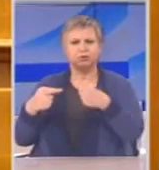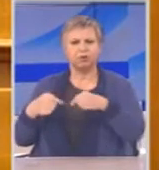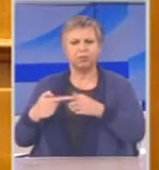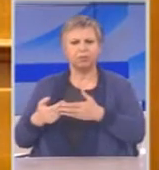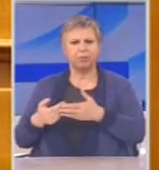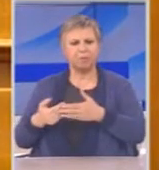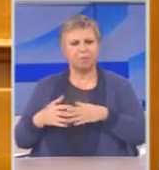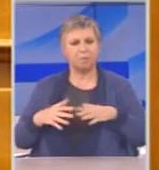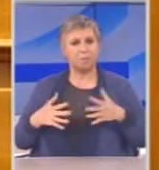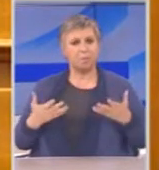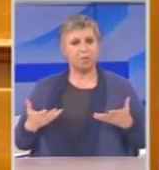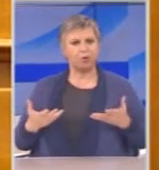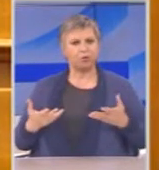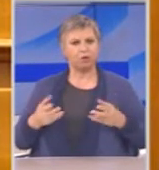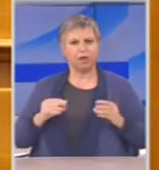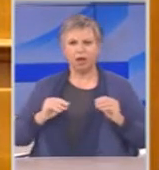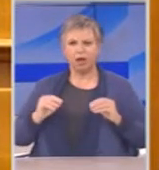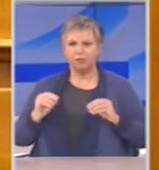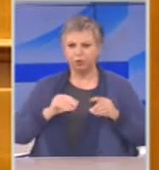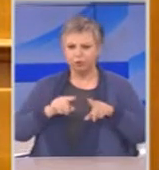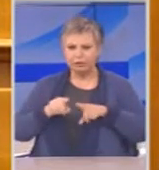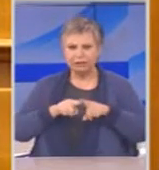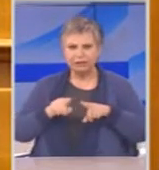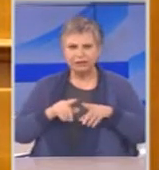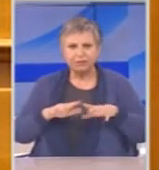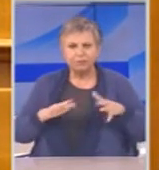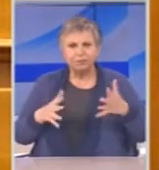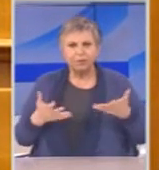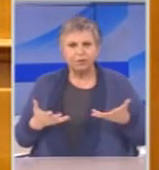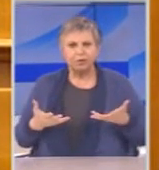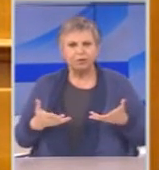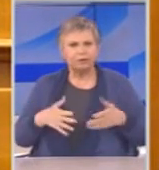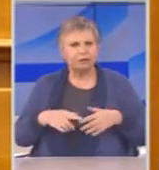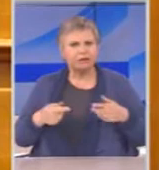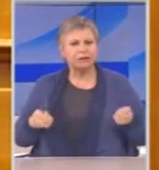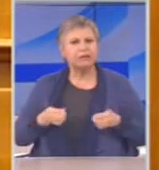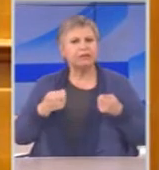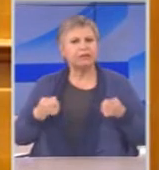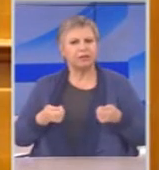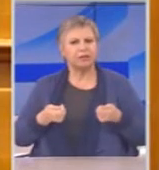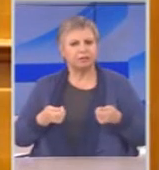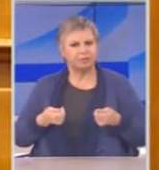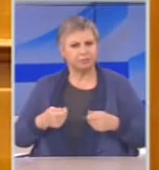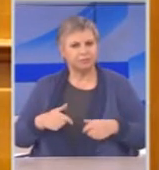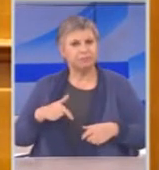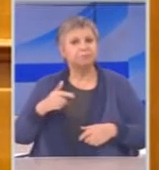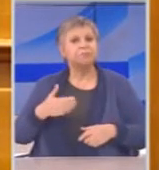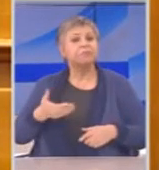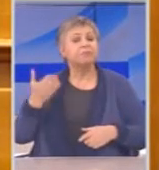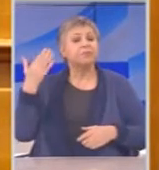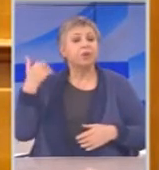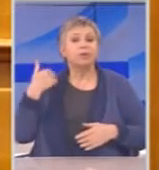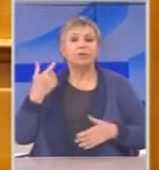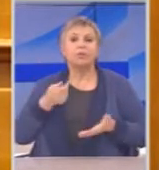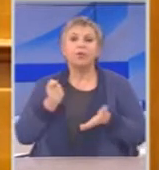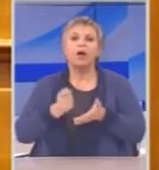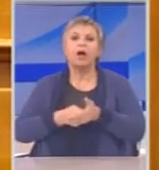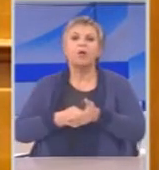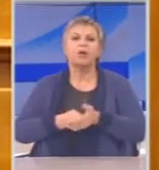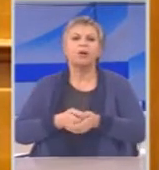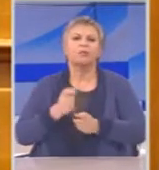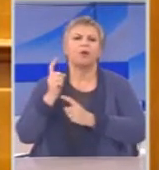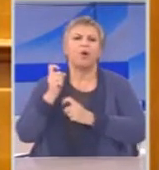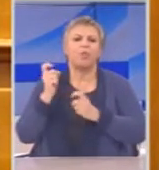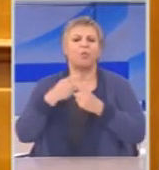Προσεγγίζοντας, λοιπόν, αυτό το θέμα θέλω να επισημάνω το αξής. Γύρω από αυτά που αφορούσαν τα εξοπλιστικά προγράμματα, πάντοτε